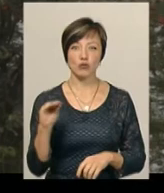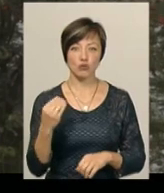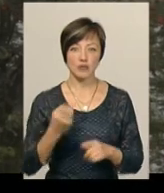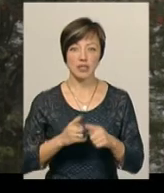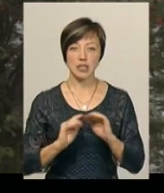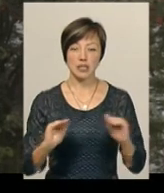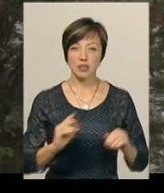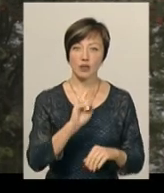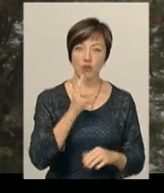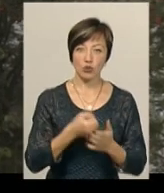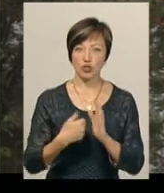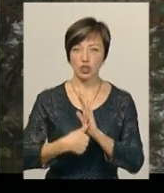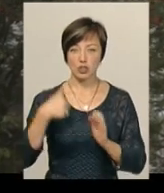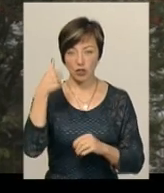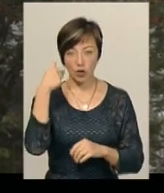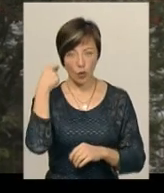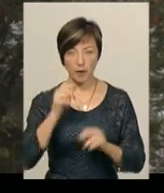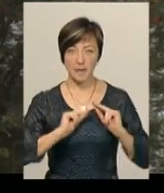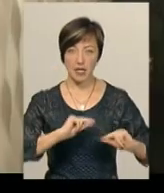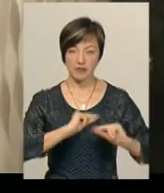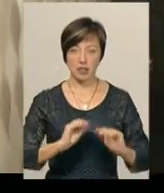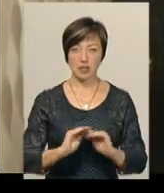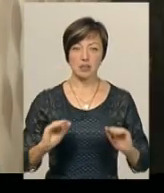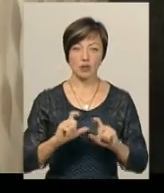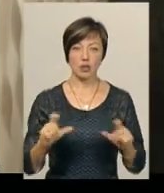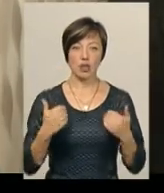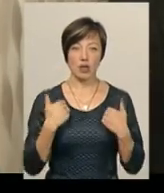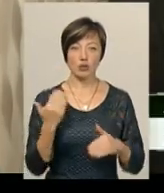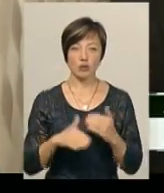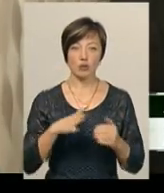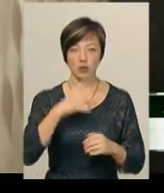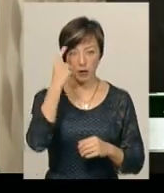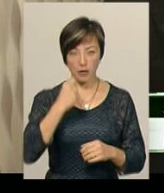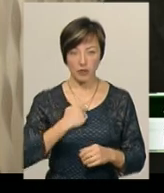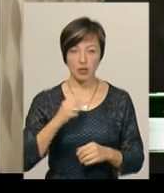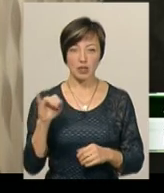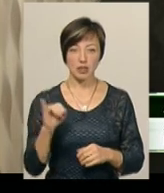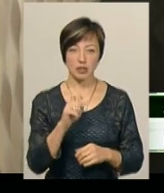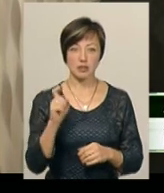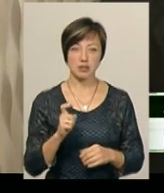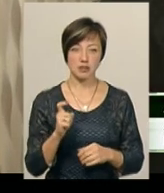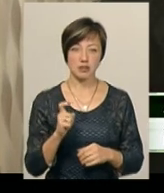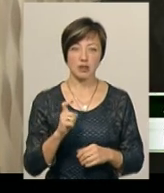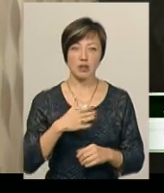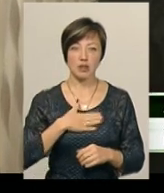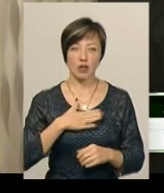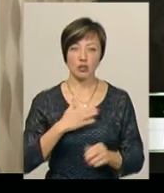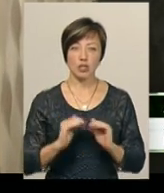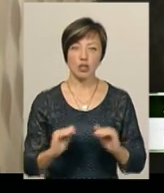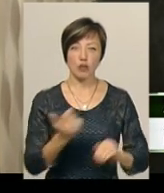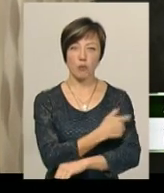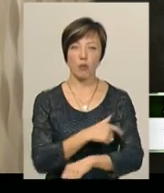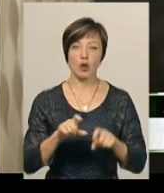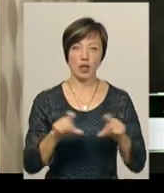Це діти від 2 до 6 років та працівники садочку. Я вже була поінформована із нашої дитячої